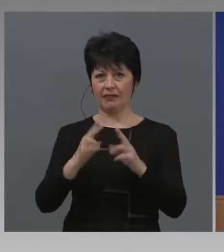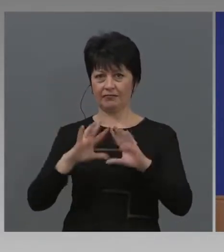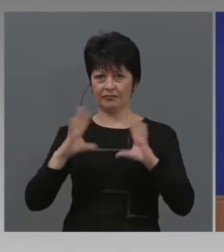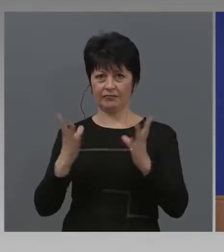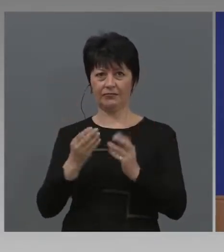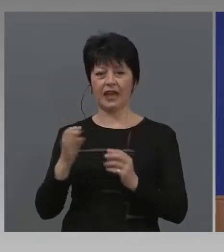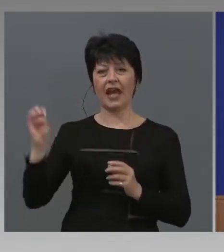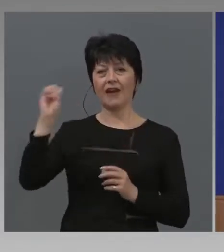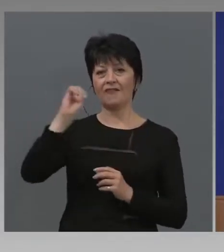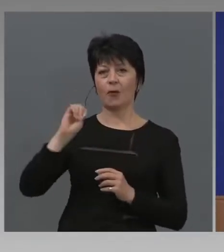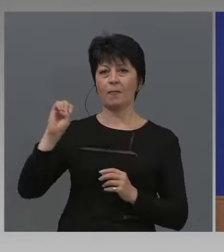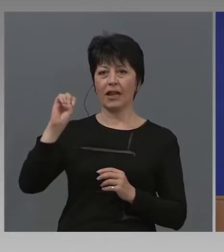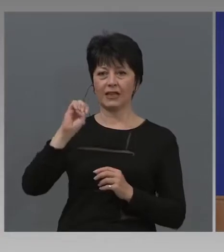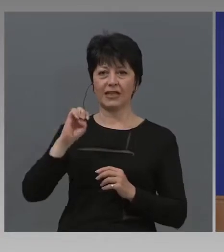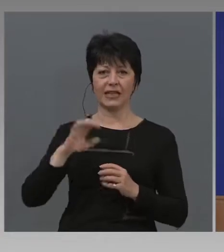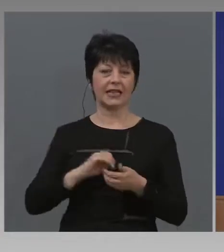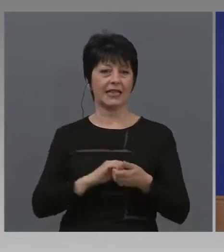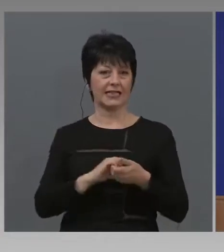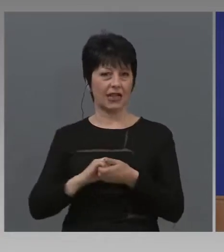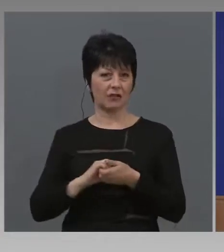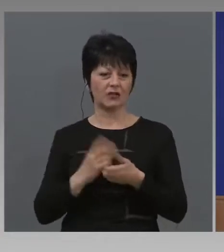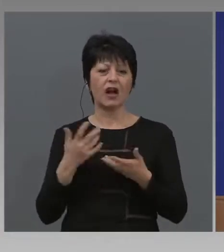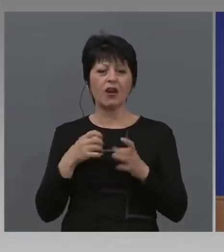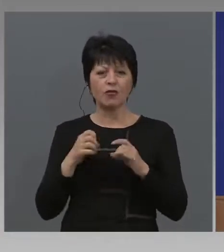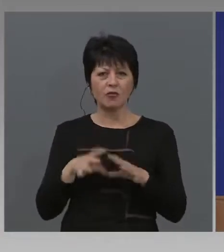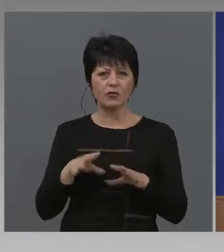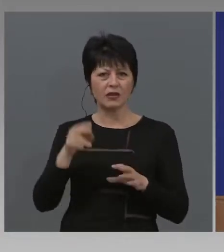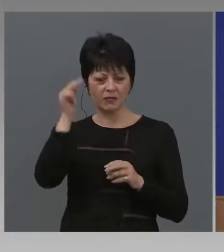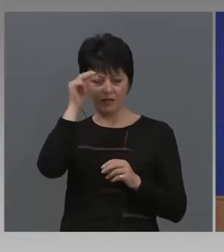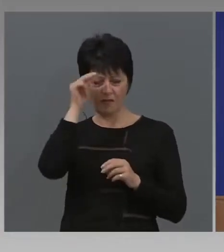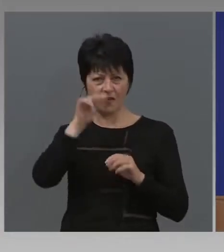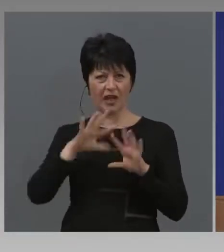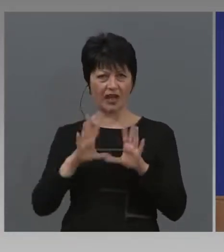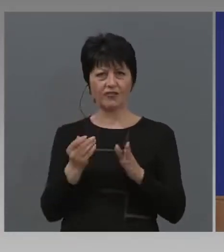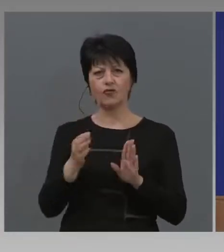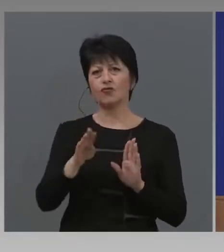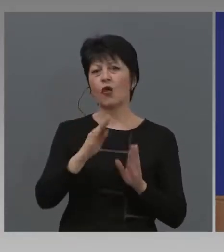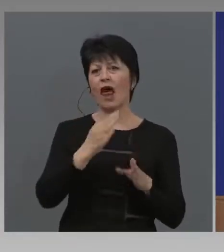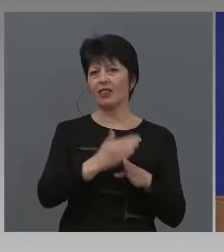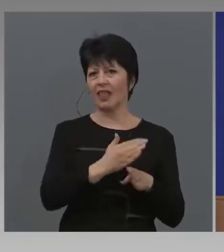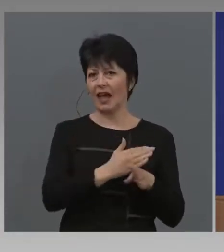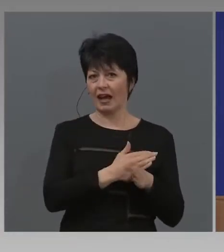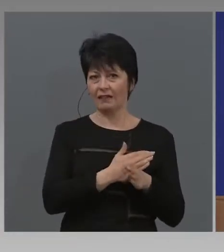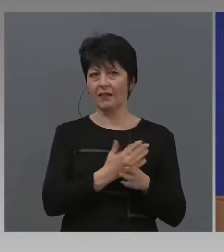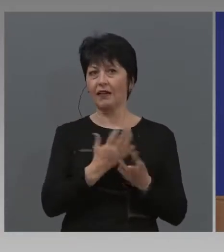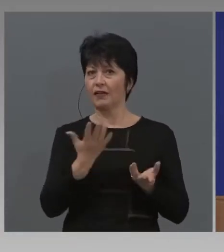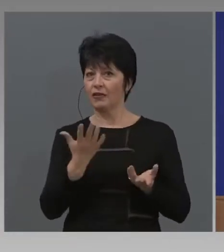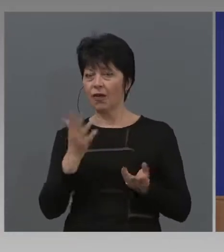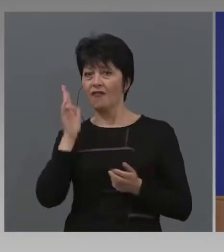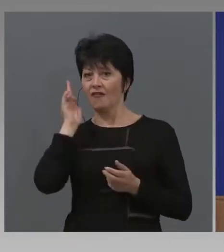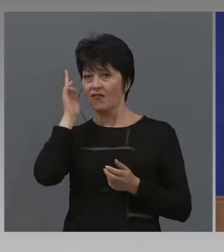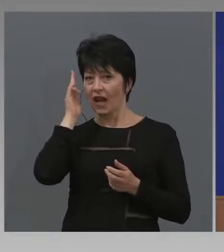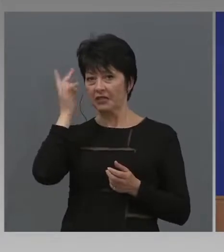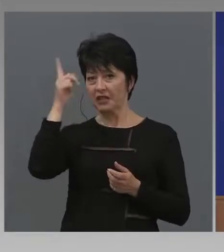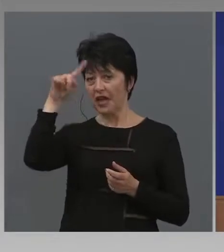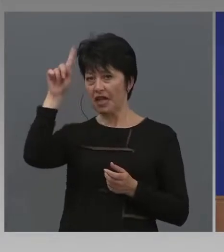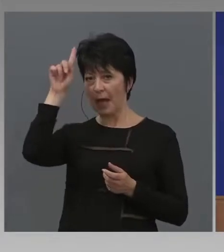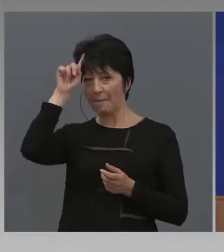ясно, да допустаме, че България всичко е наред, ако в Германия, Франция, Италия, където са